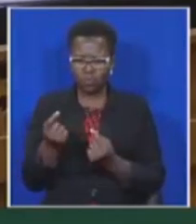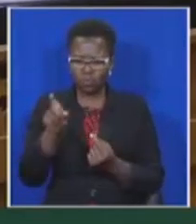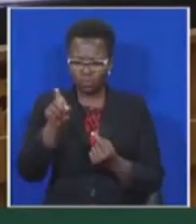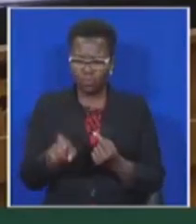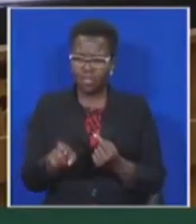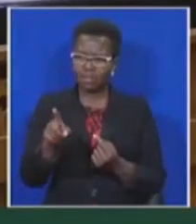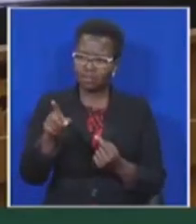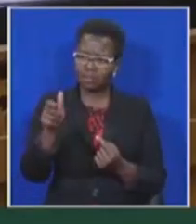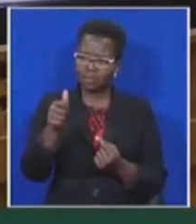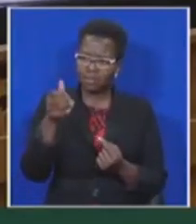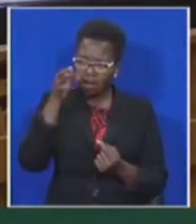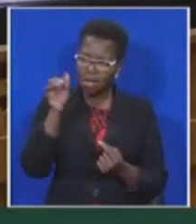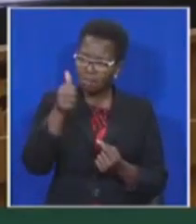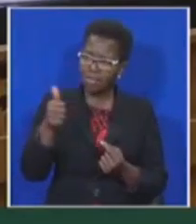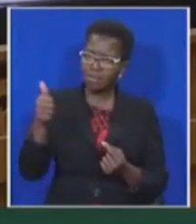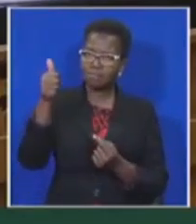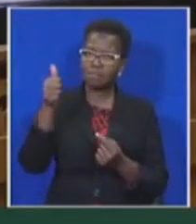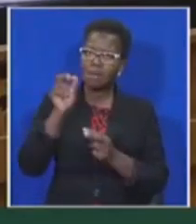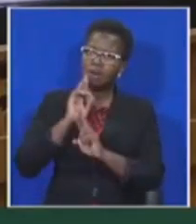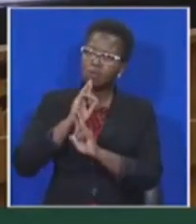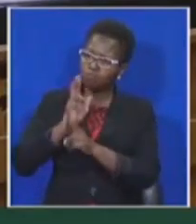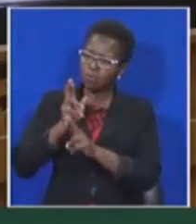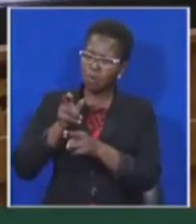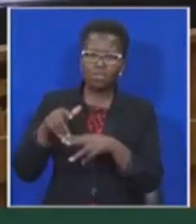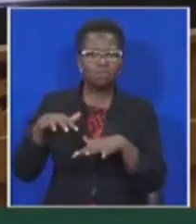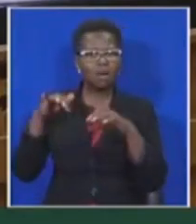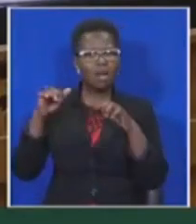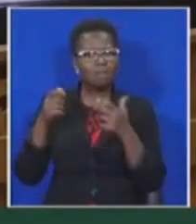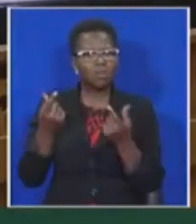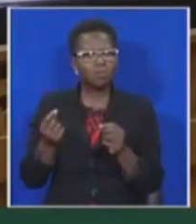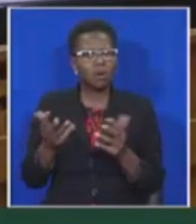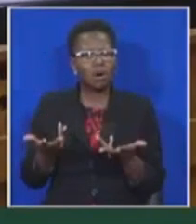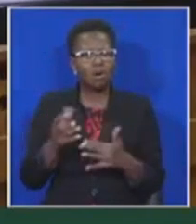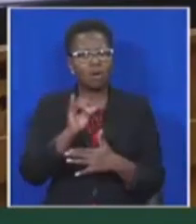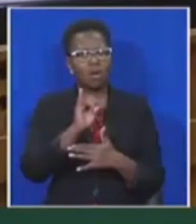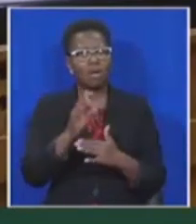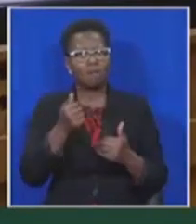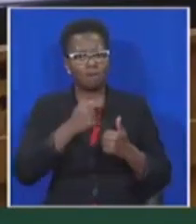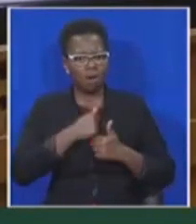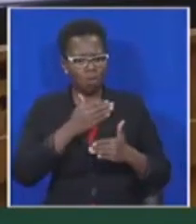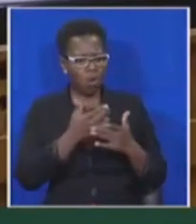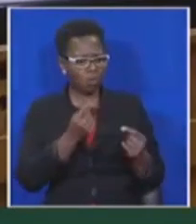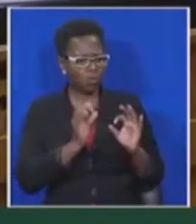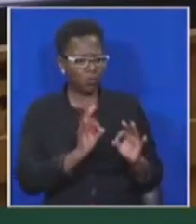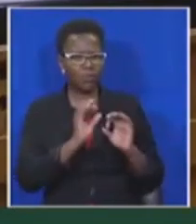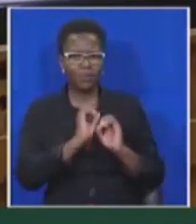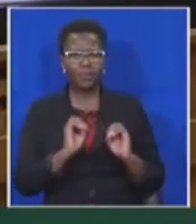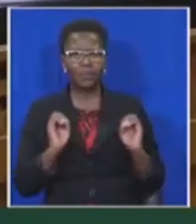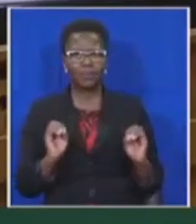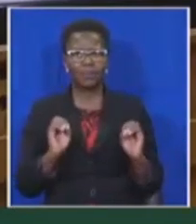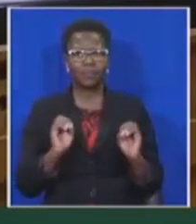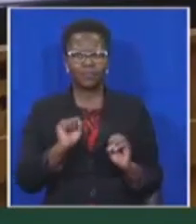instelling besmet kon word met politieke vooroordeel. Suid-Afrikaners sal wonder waarom is een wet soos hierdie debatteer